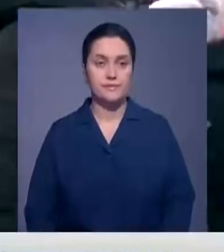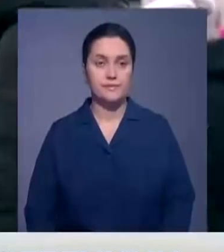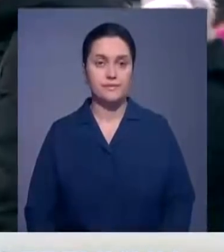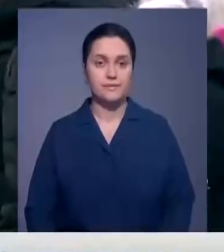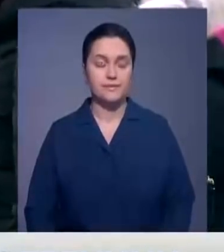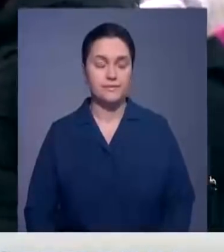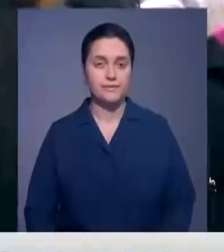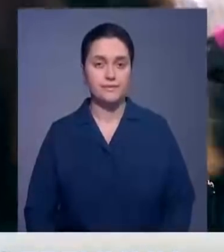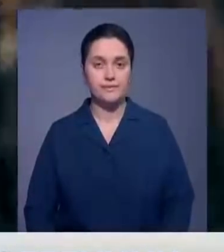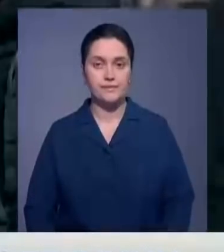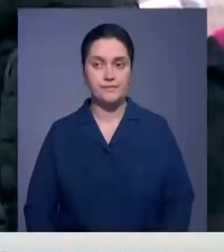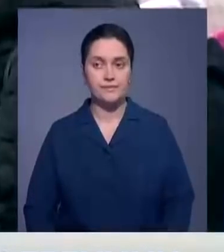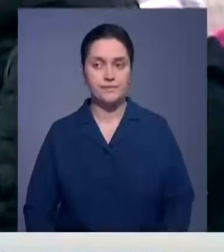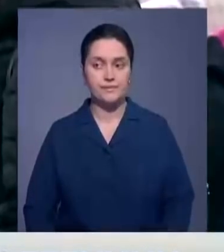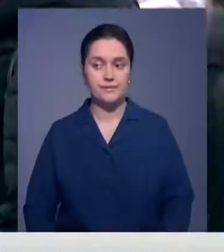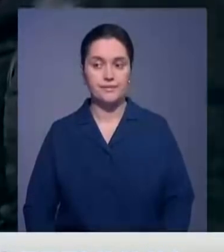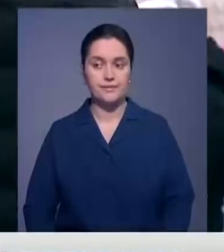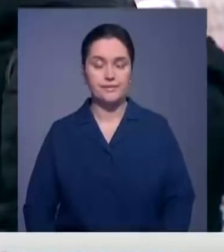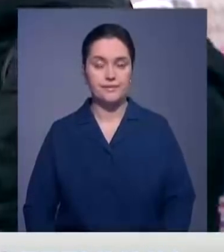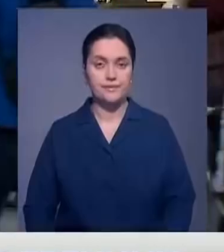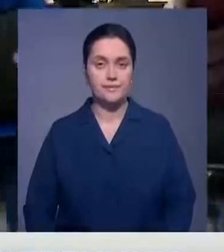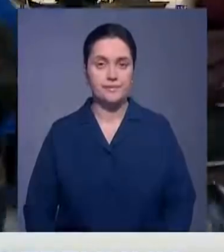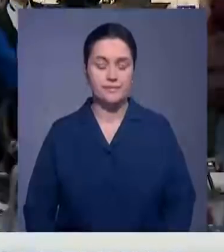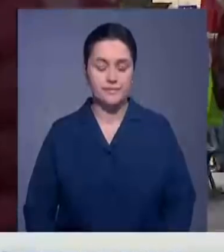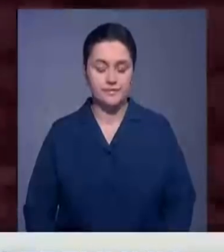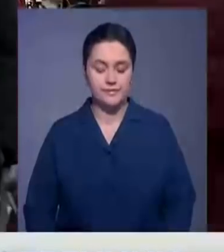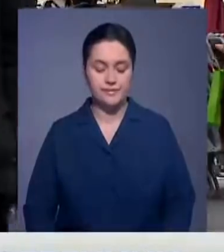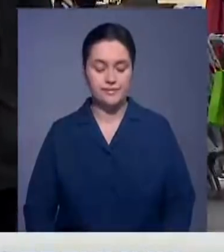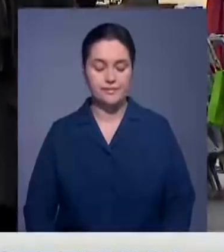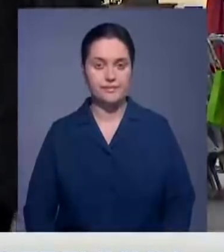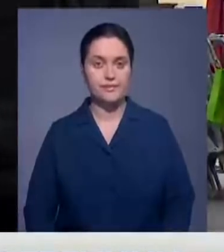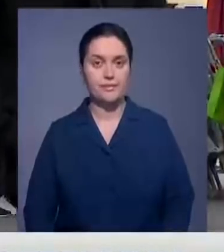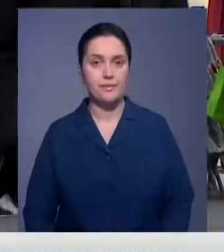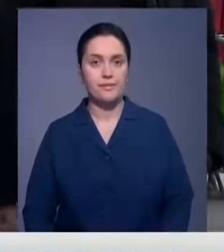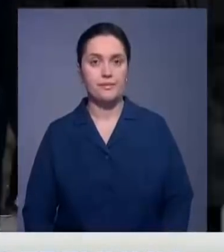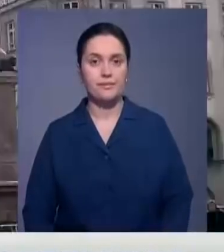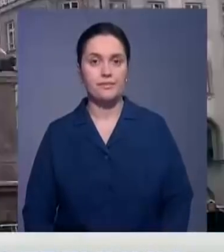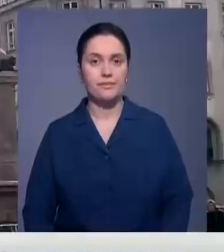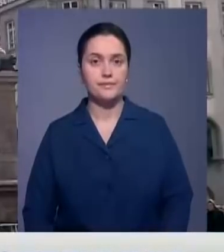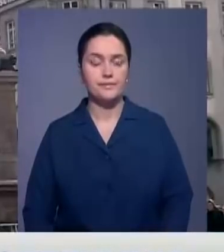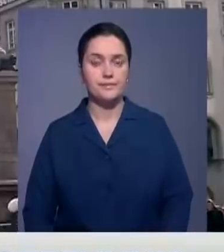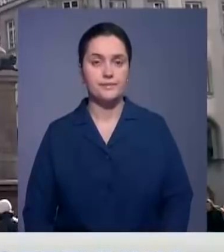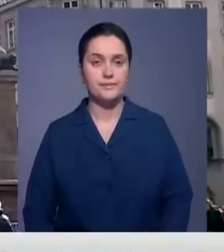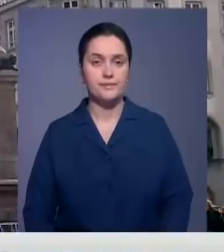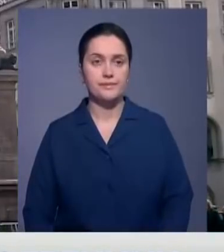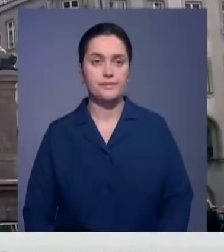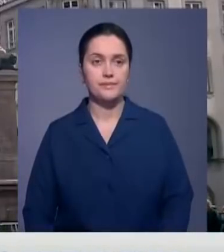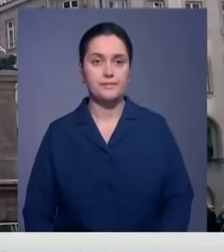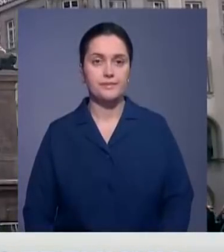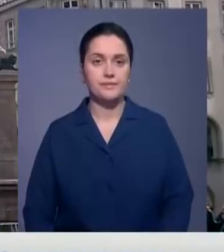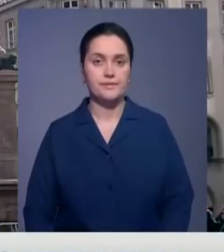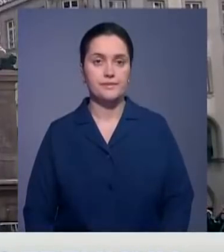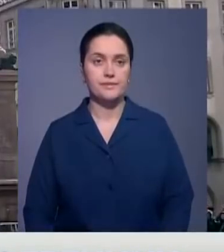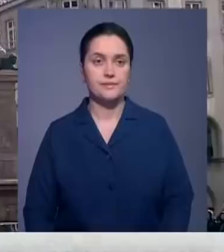Лаура Байбаченова, Алмаз Умаргалеев, Азамат Саметов, Айдус Ирик Полула при поддержке телерадиокомплекса президента Хабар-24, Мюнхен.